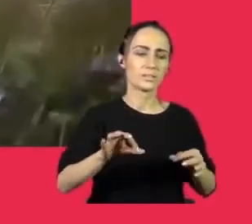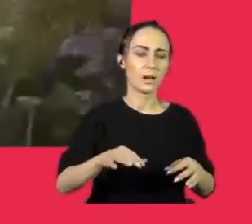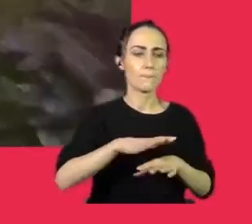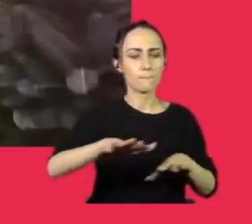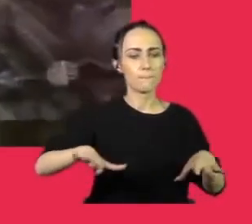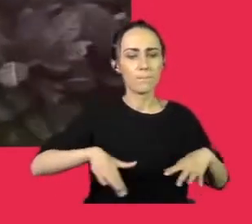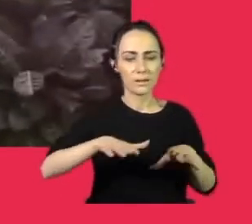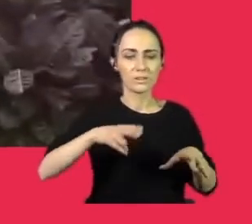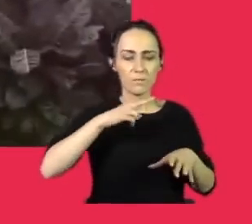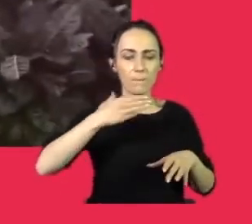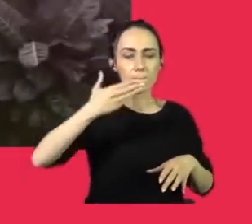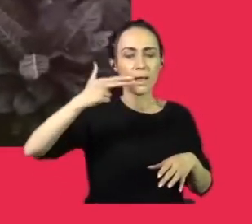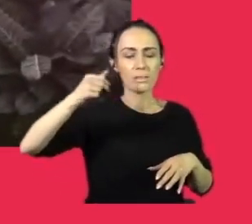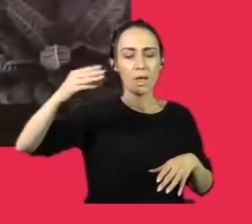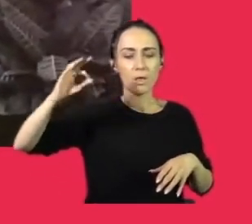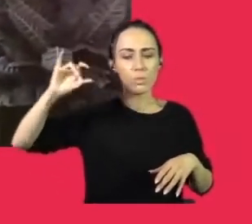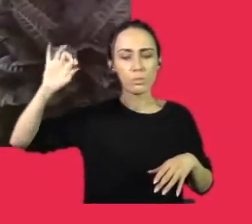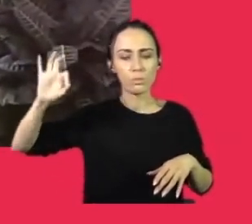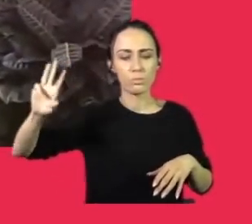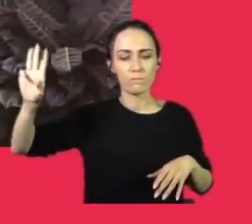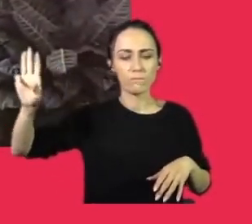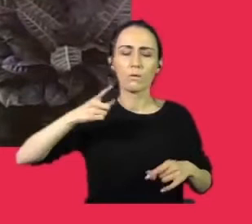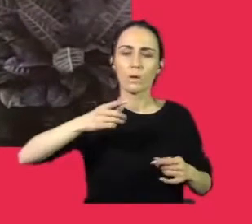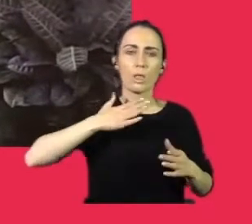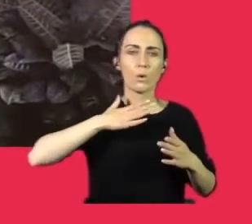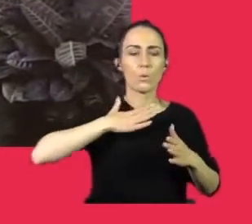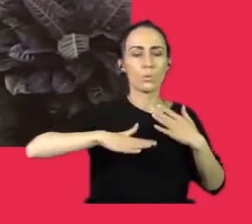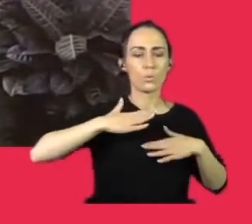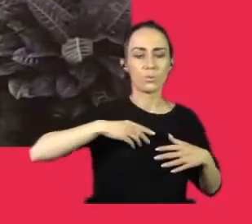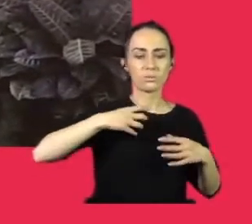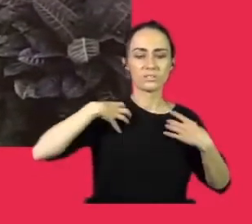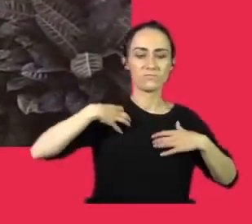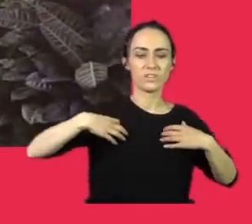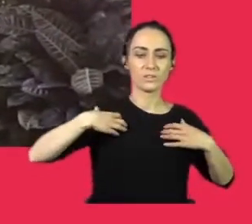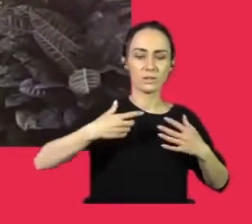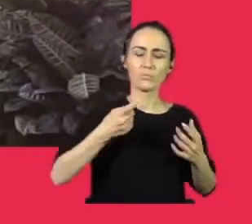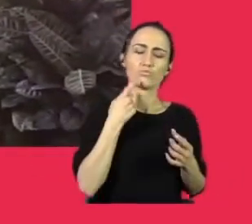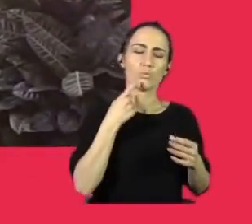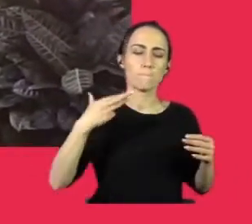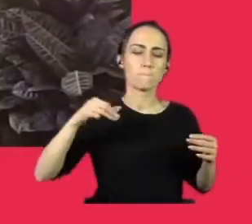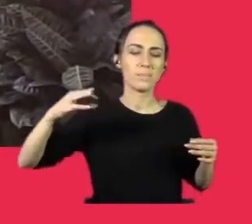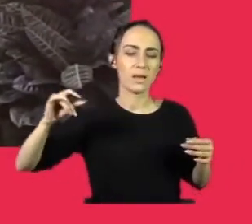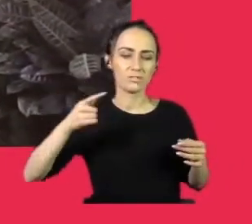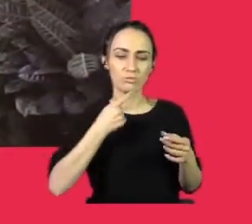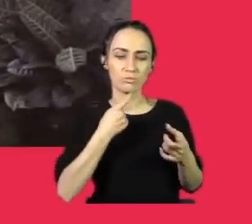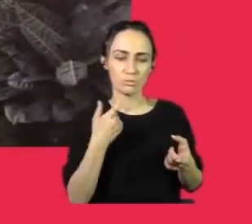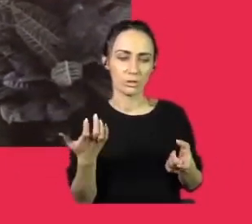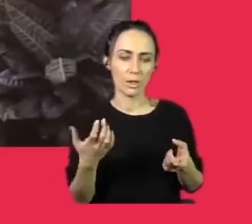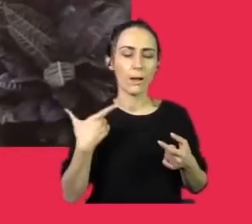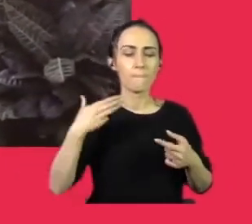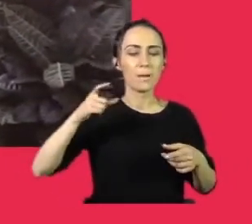basenem manatów. W dżungli Kongo. ukochane zwierzęta. Manaty. A co to jest? Tak jest.